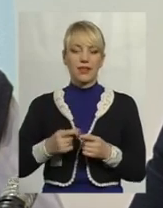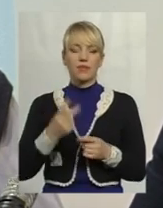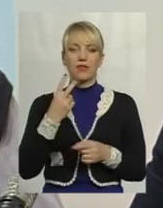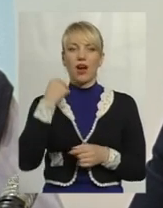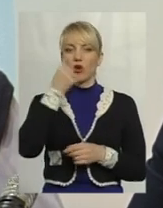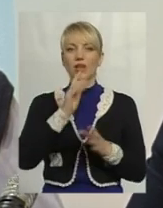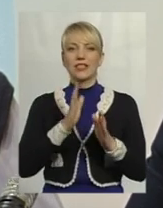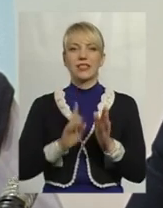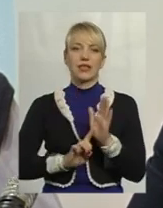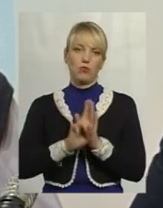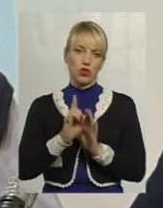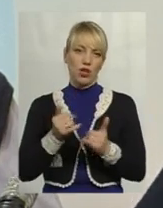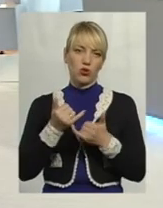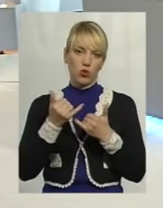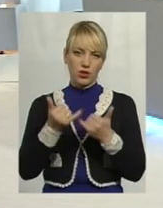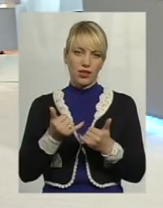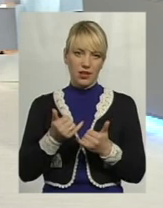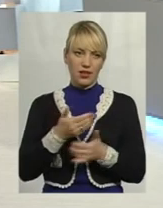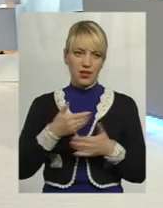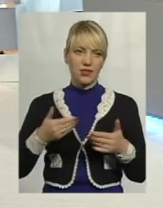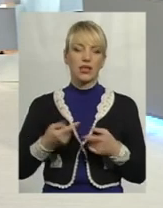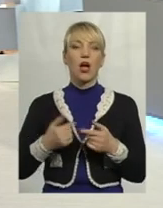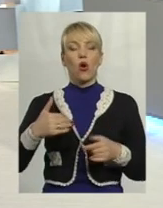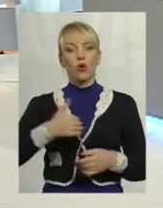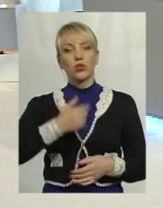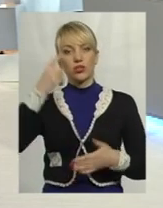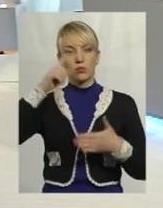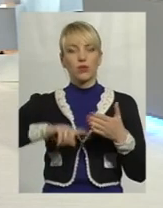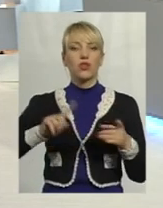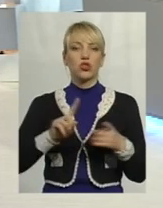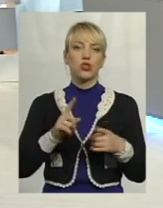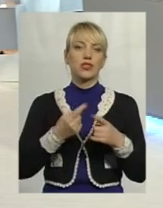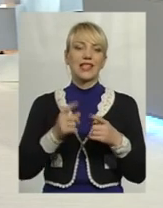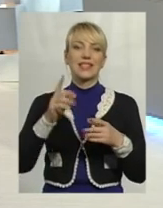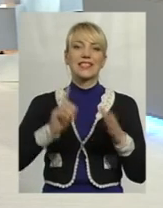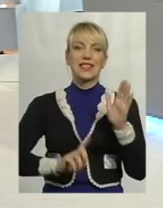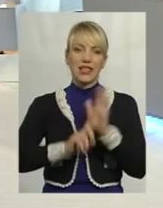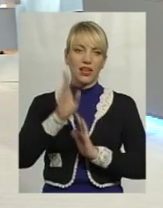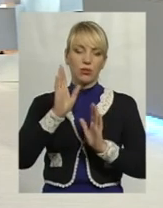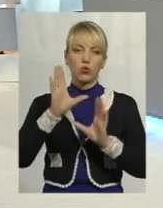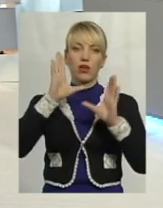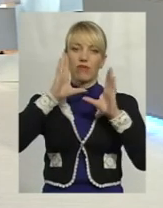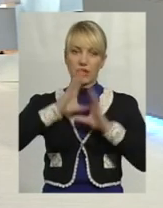це старт. Що ж, хочеться сподіватися, що старт буде вдалим і